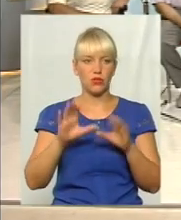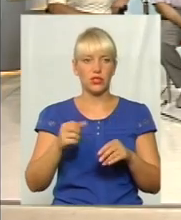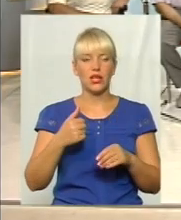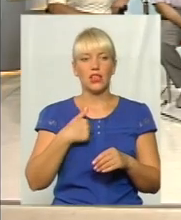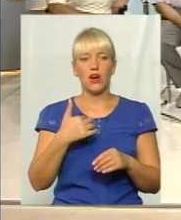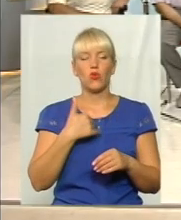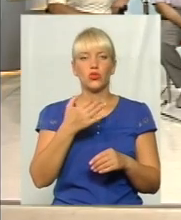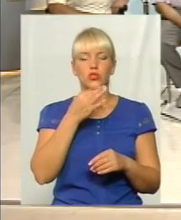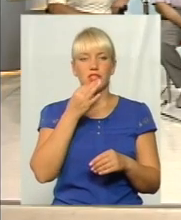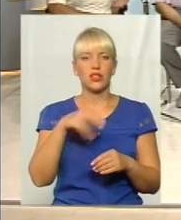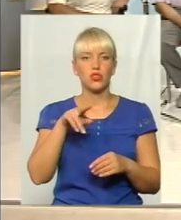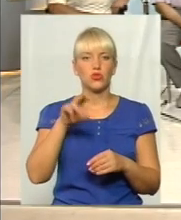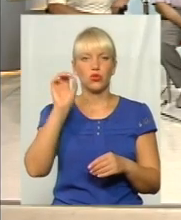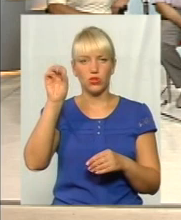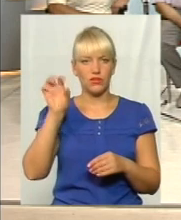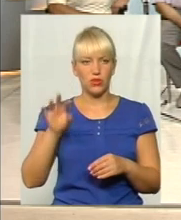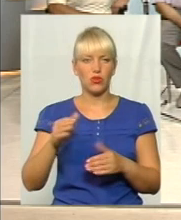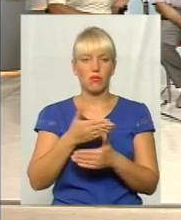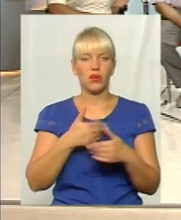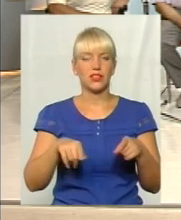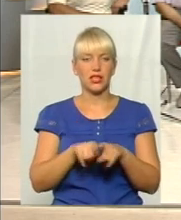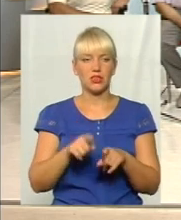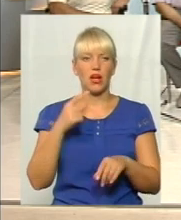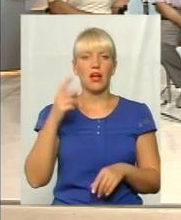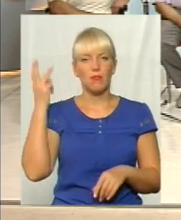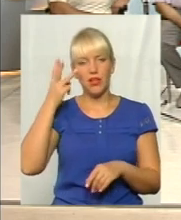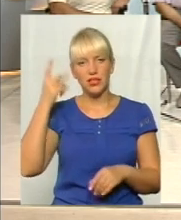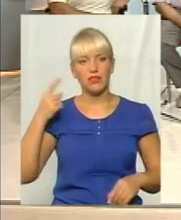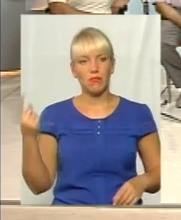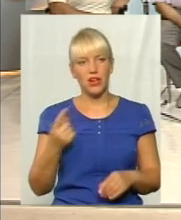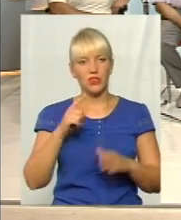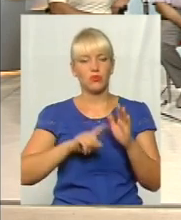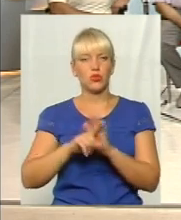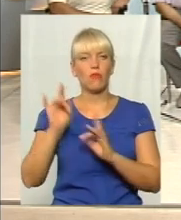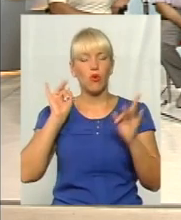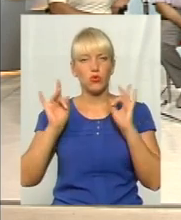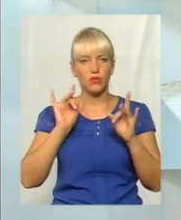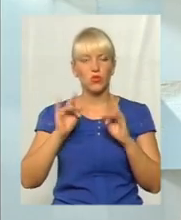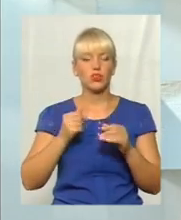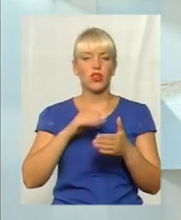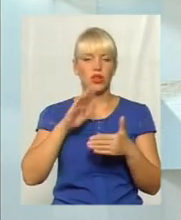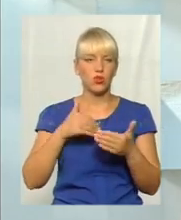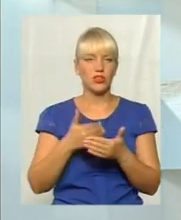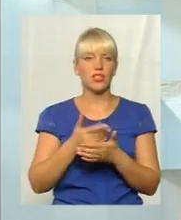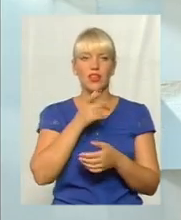по світлофорах додати, ми теж Хмельницький перший почав озвучувати, і до цієї пори ми так і є